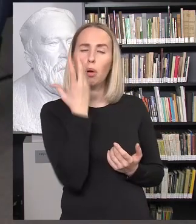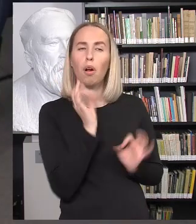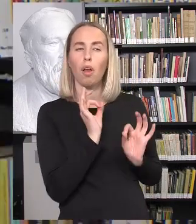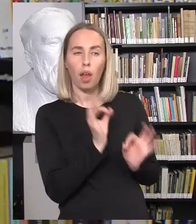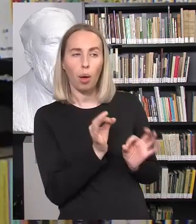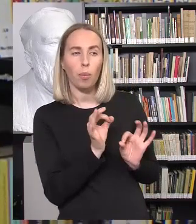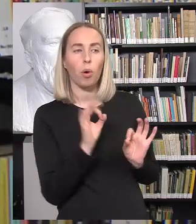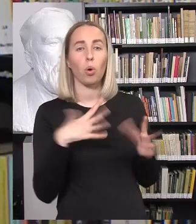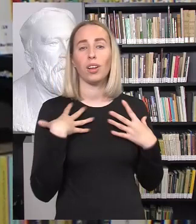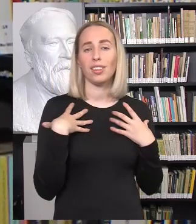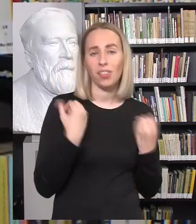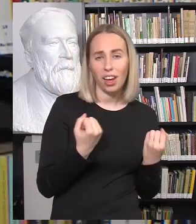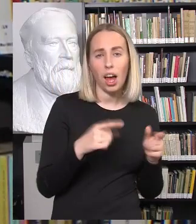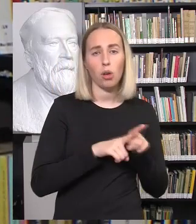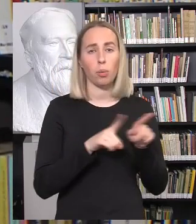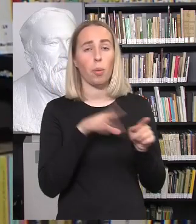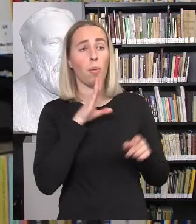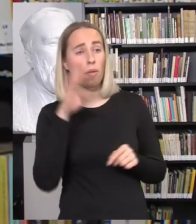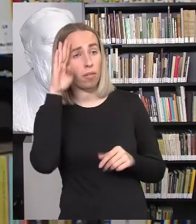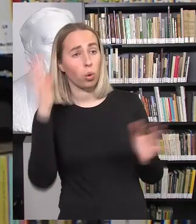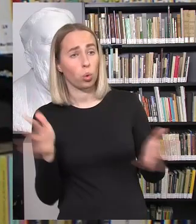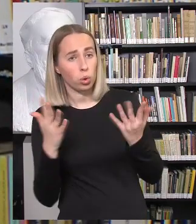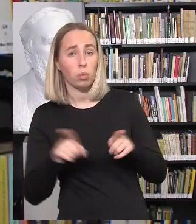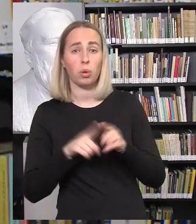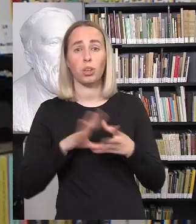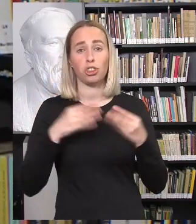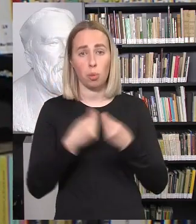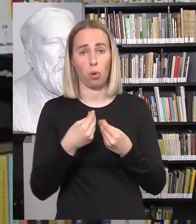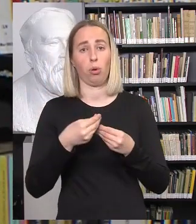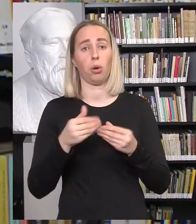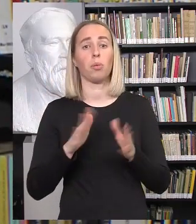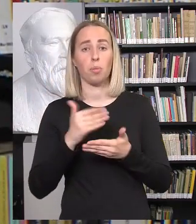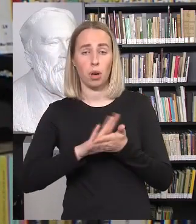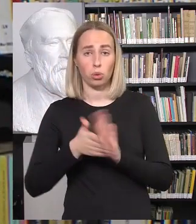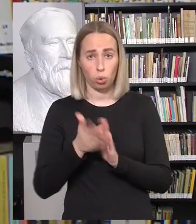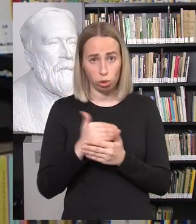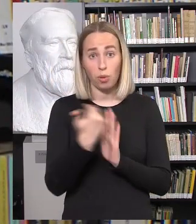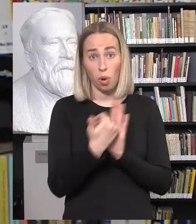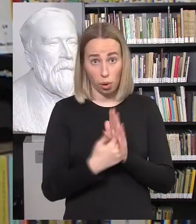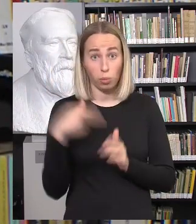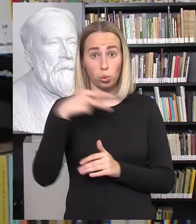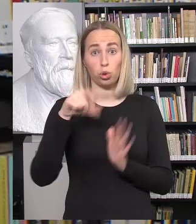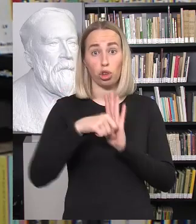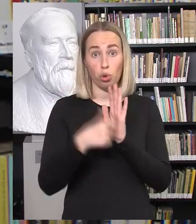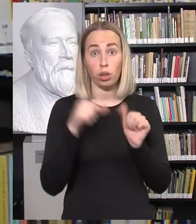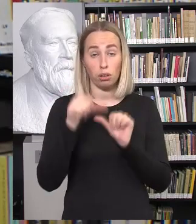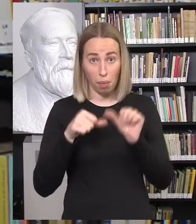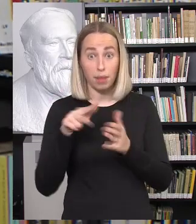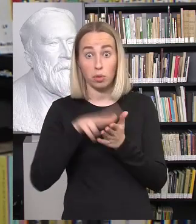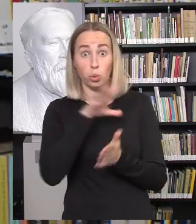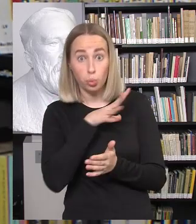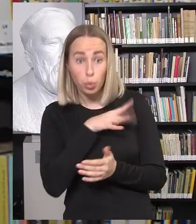sveikatos ir lytiškumo augdymo beirengimo šeimai bendroji programą, kurią dar šešioliktais metais buvo patvirtinta, tai jos ir nebeliks?